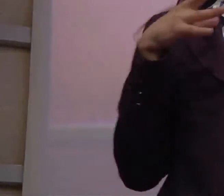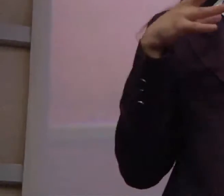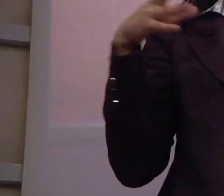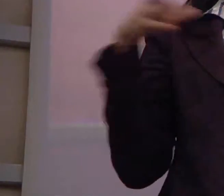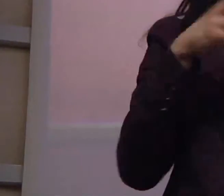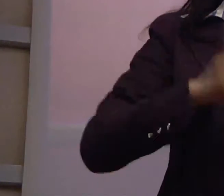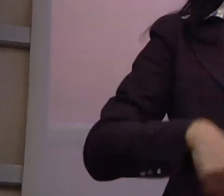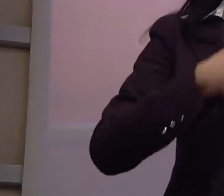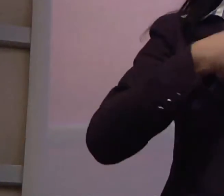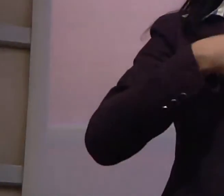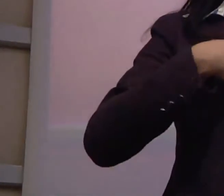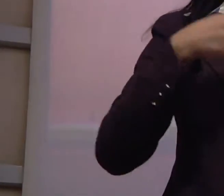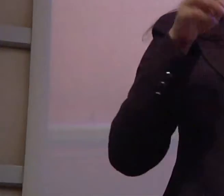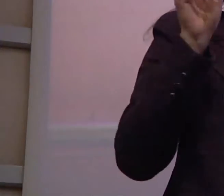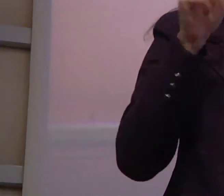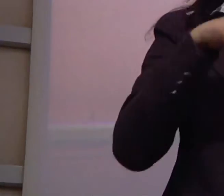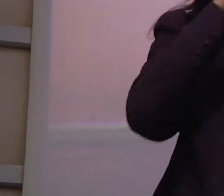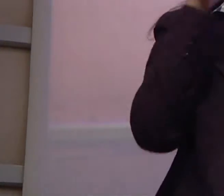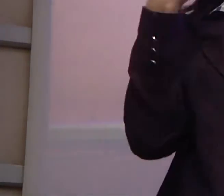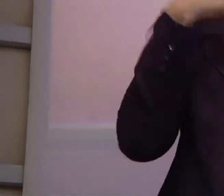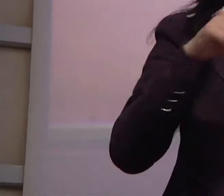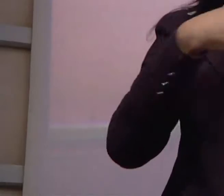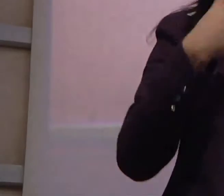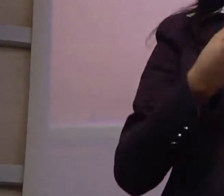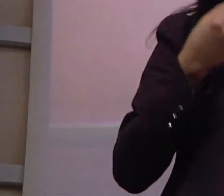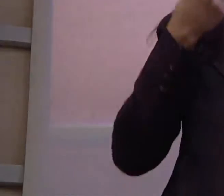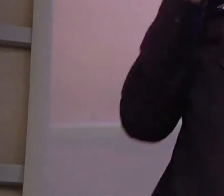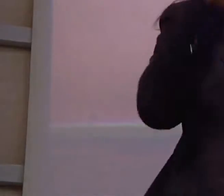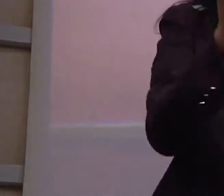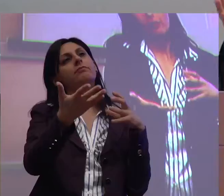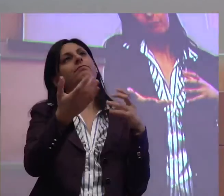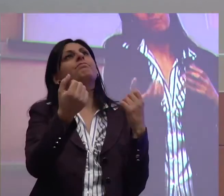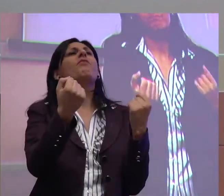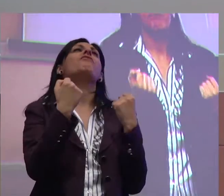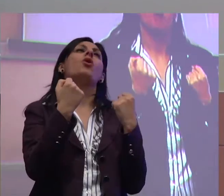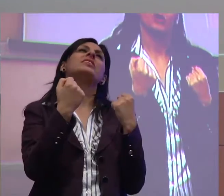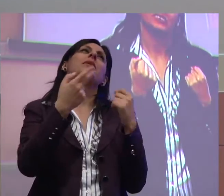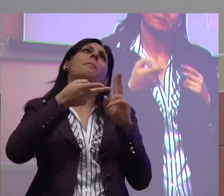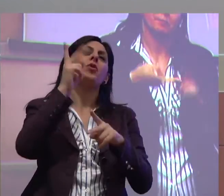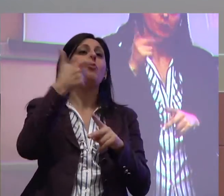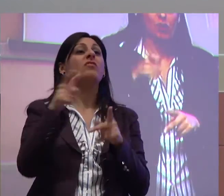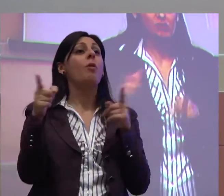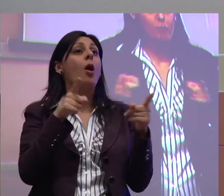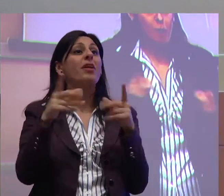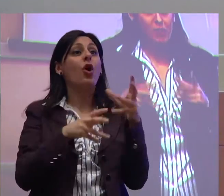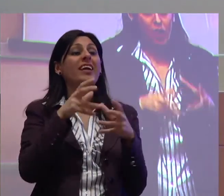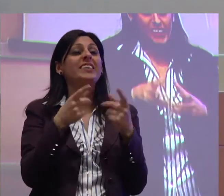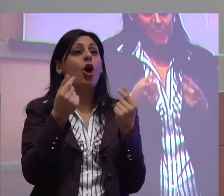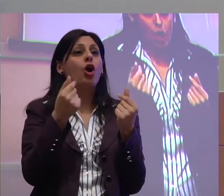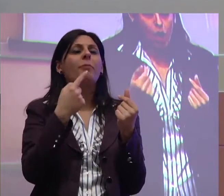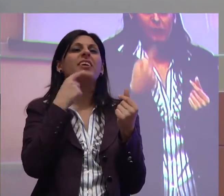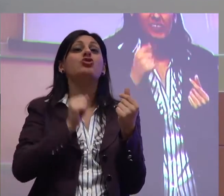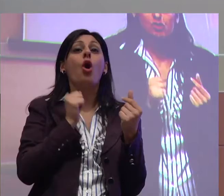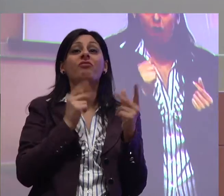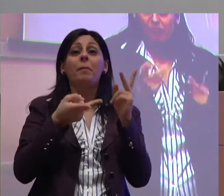speriamo, a dare un contributo significativo anche e soprattutto perché in questo periodo di crisi economica sta soffrendo